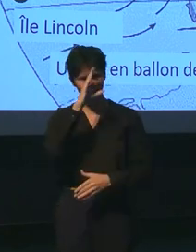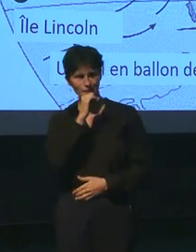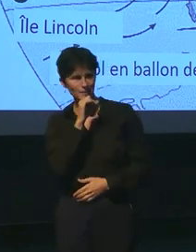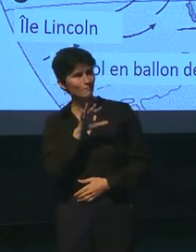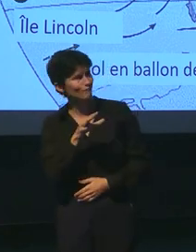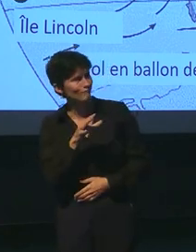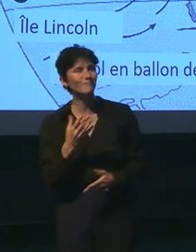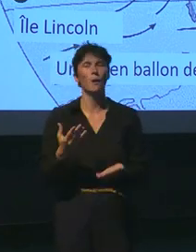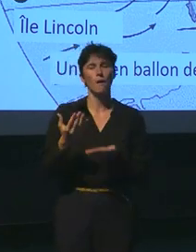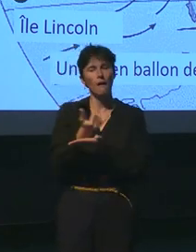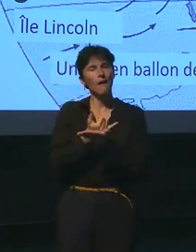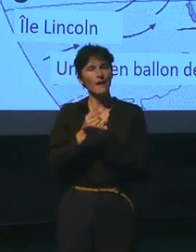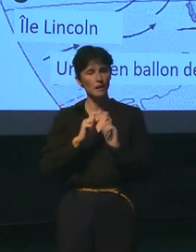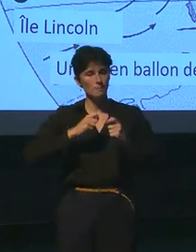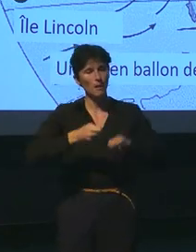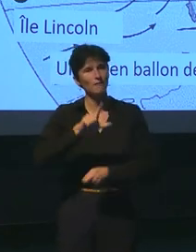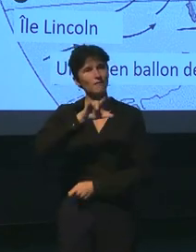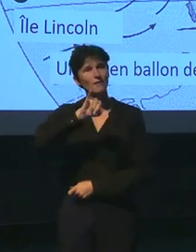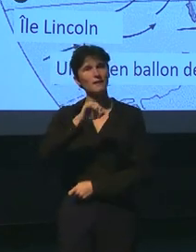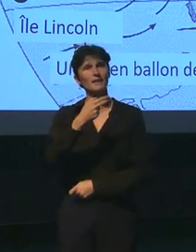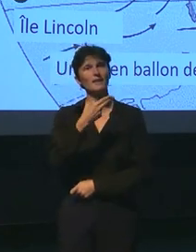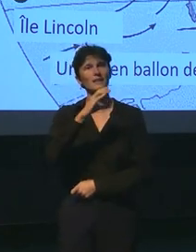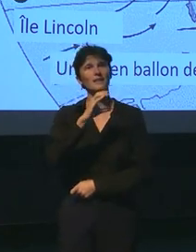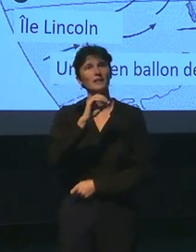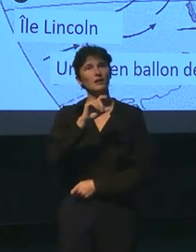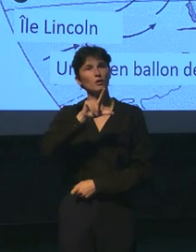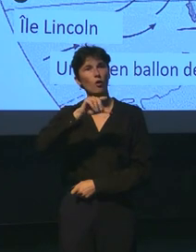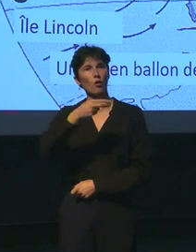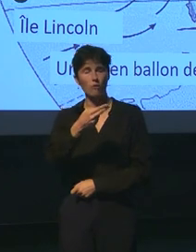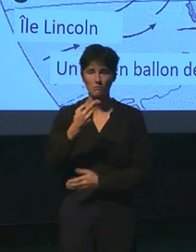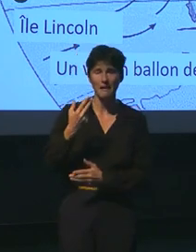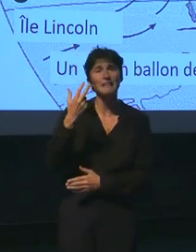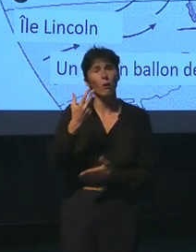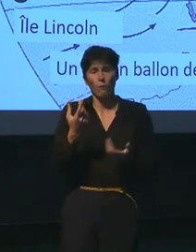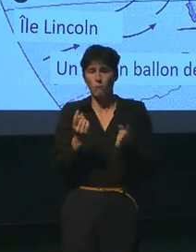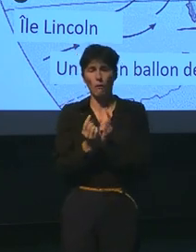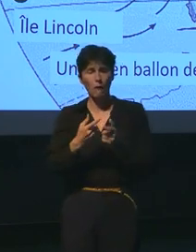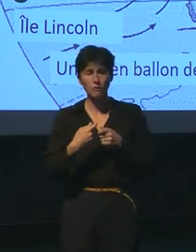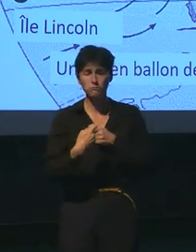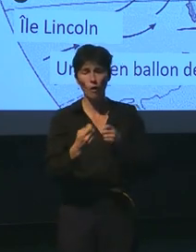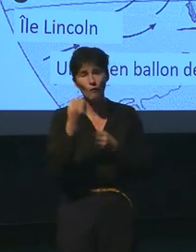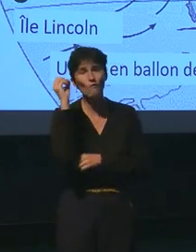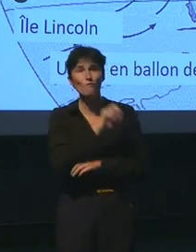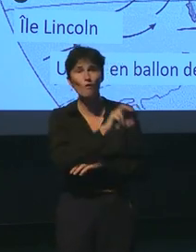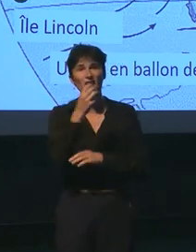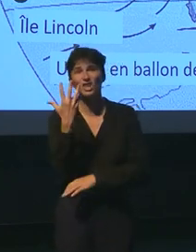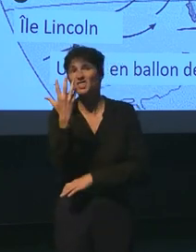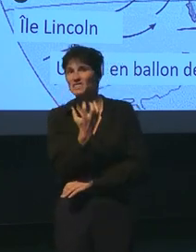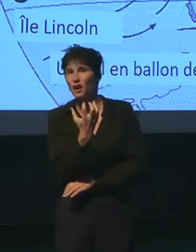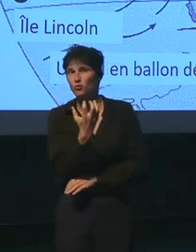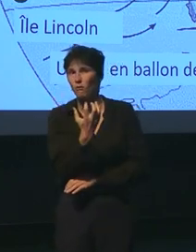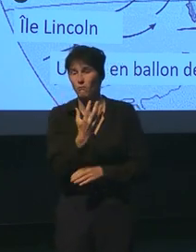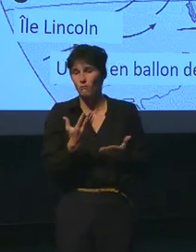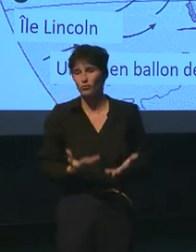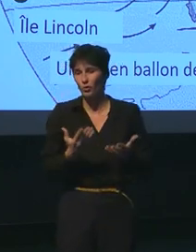'est le rappel de'école s'épuille Mainz en cinq jours. Voyez sur mon pont de caf que ce n pas réaliste quand je connais aujourd